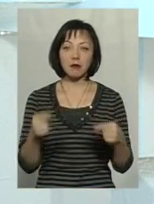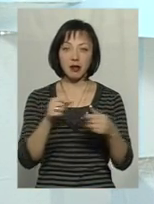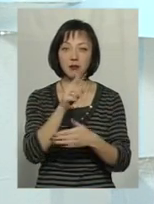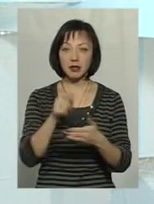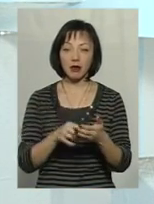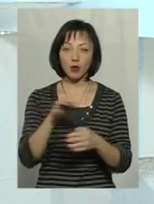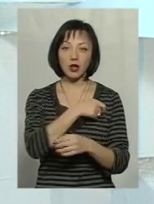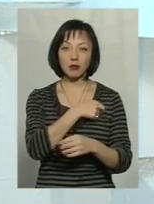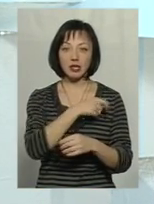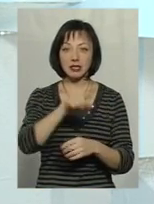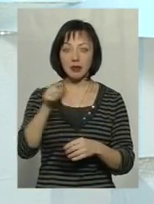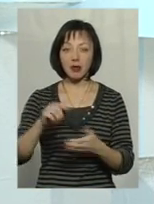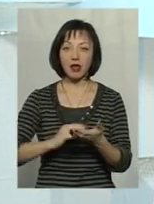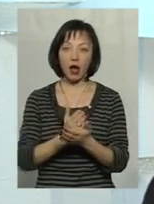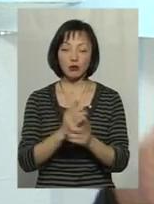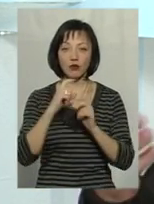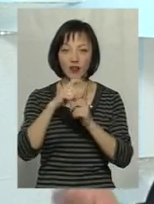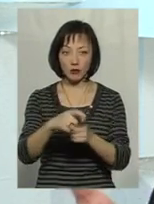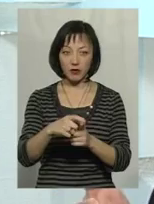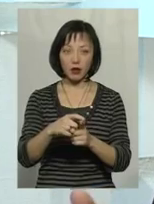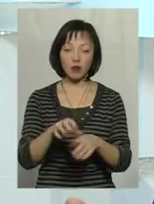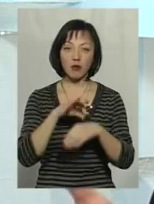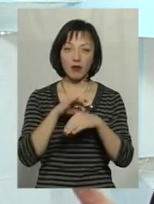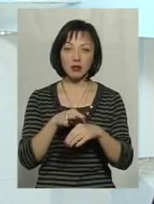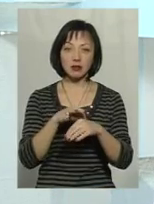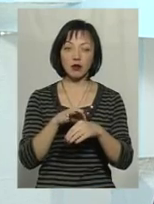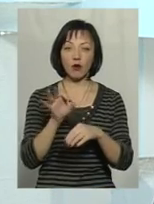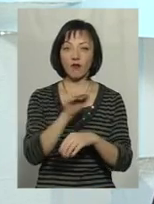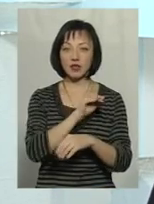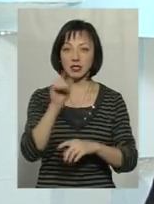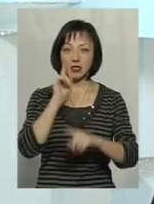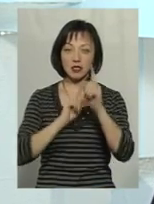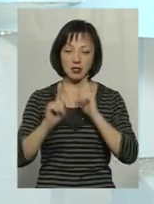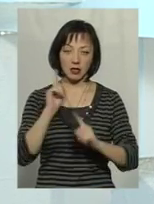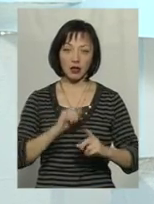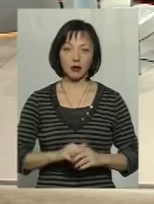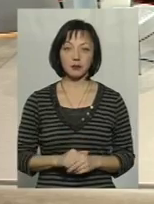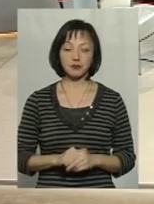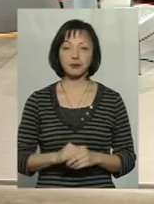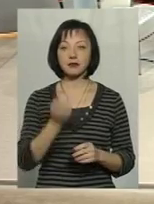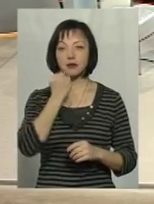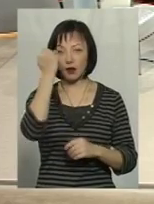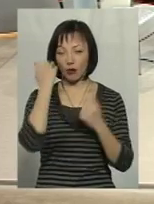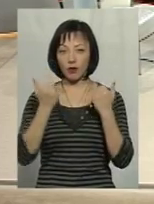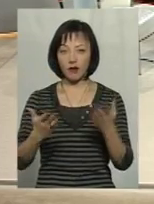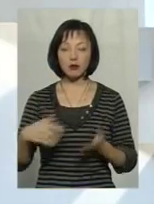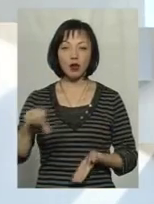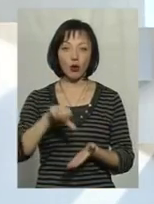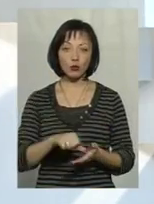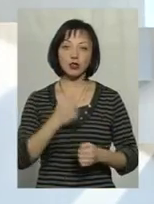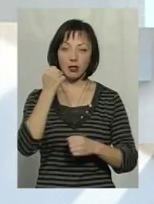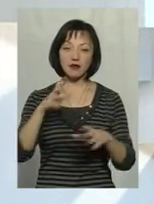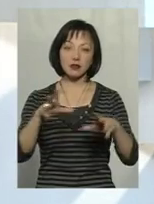відносно депутатських запитів, якісної відповіді провести спеціальне засідання обласної ради. Дякую вам за участь,